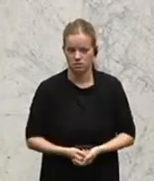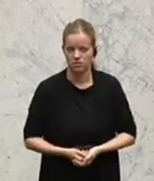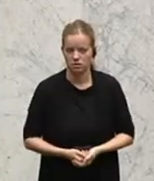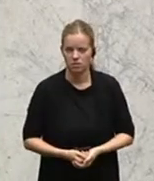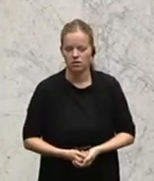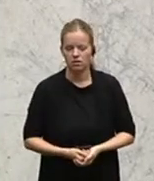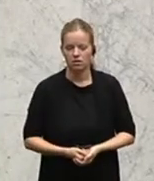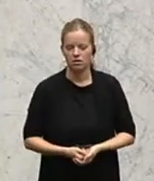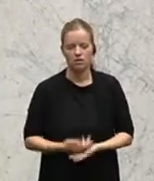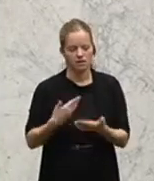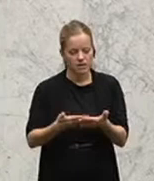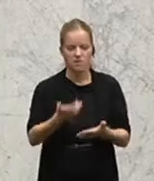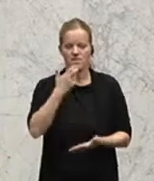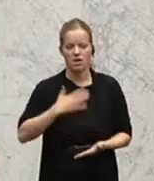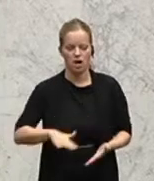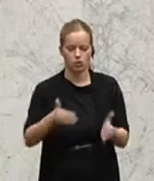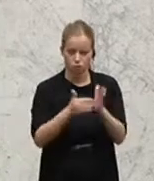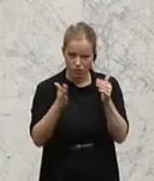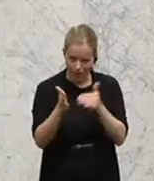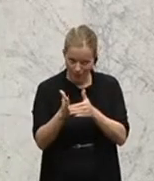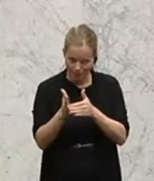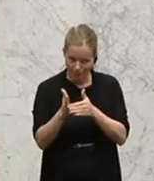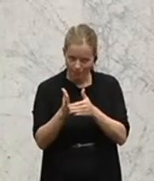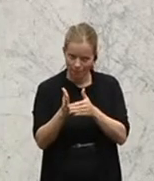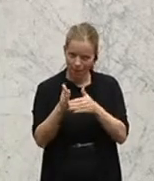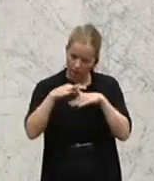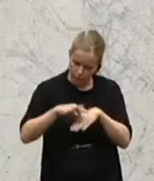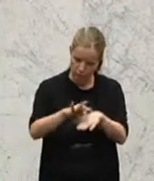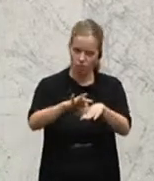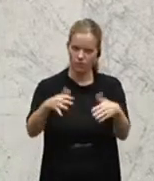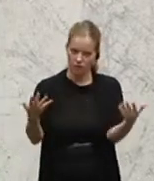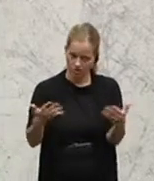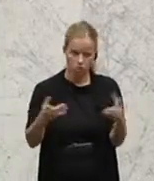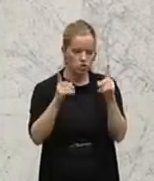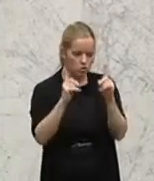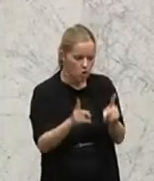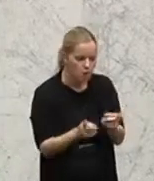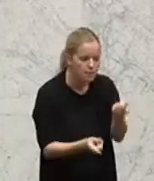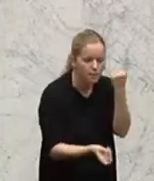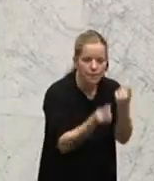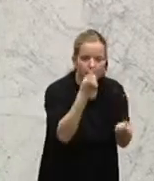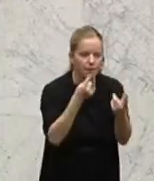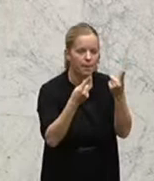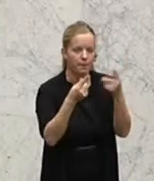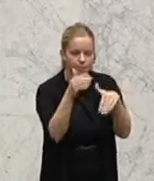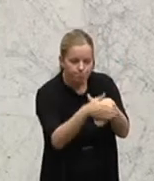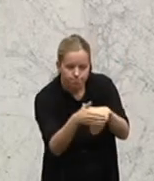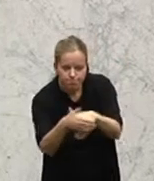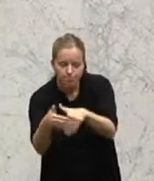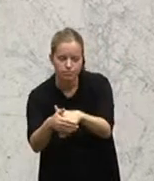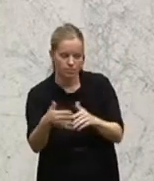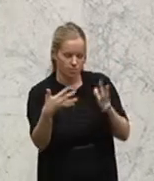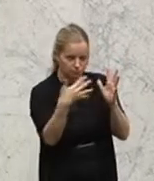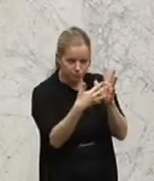ist das System zur Erfassung und in Bezug auf die Meldepflicht zu verbessern und weiterzuentwickeln